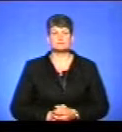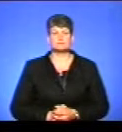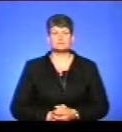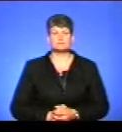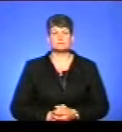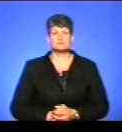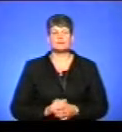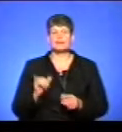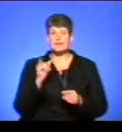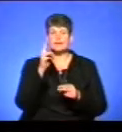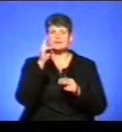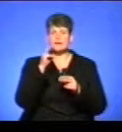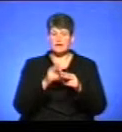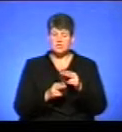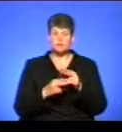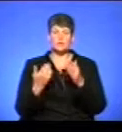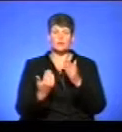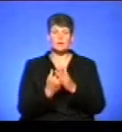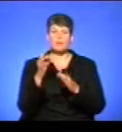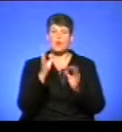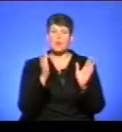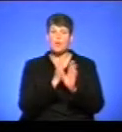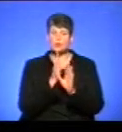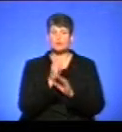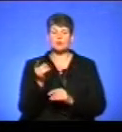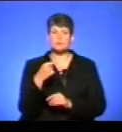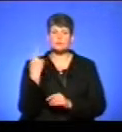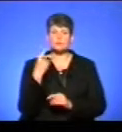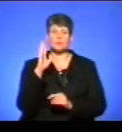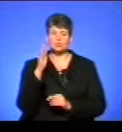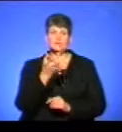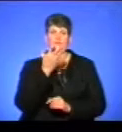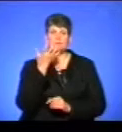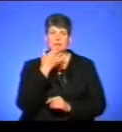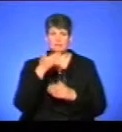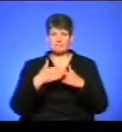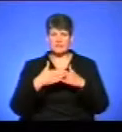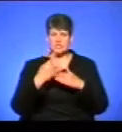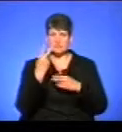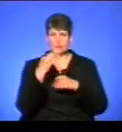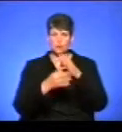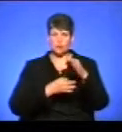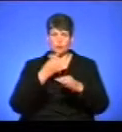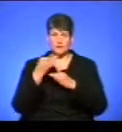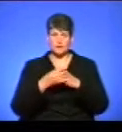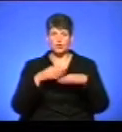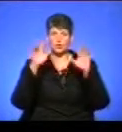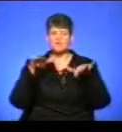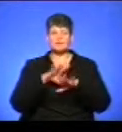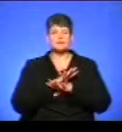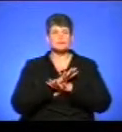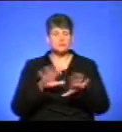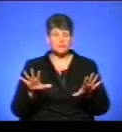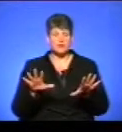І на завершення випуску про погоду. На Тернопільщині потепліше, і найближчі дві доби дощів синоптики не прогнозують.